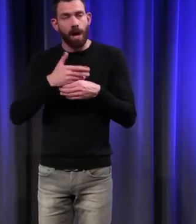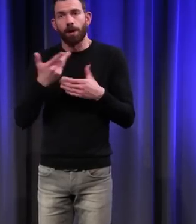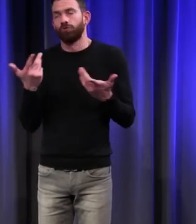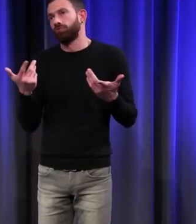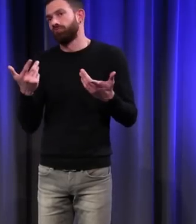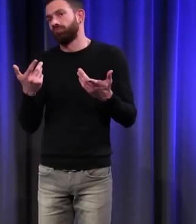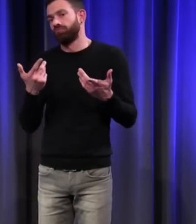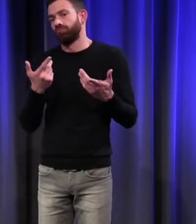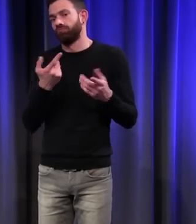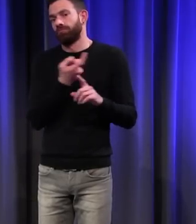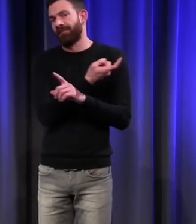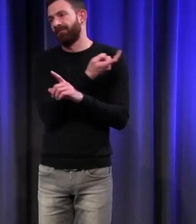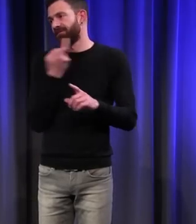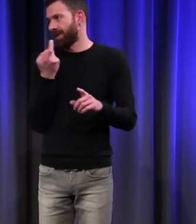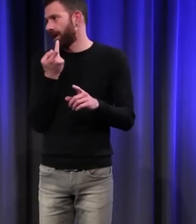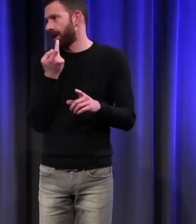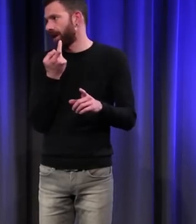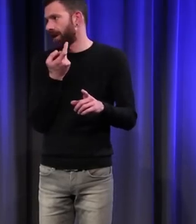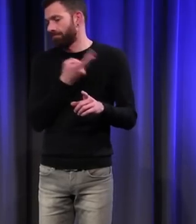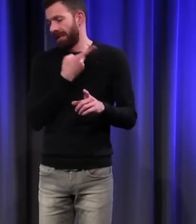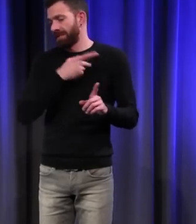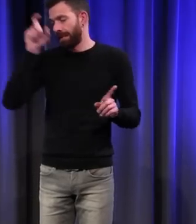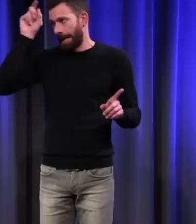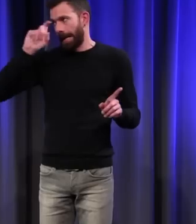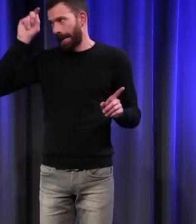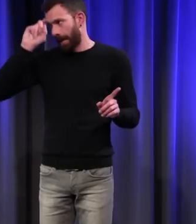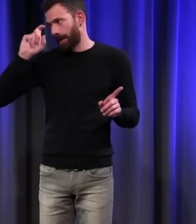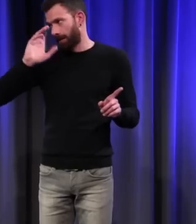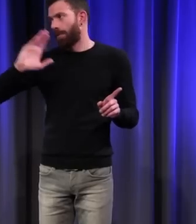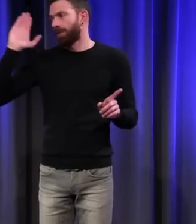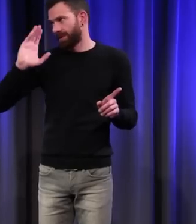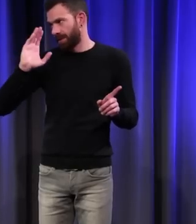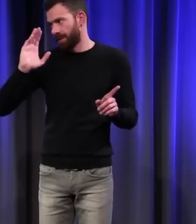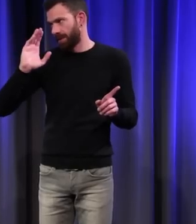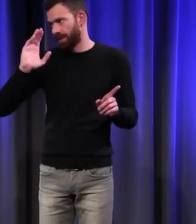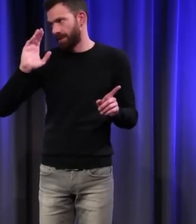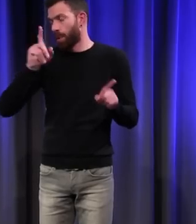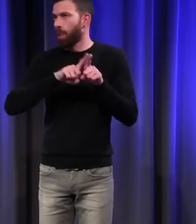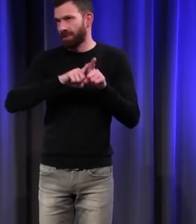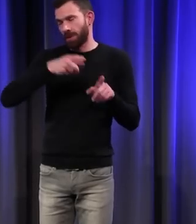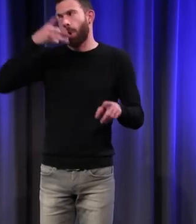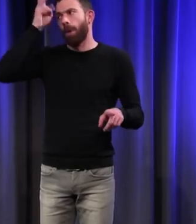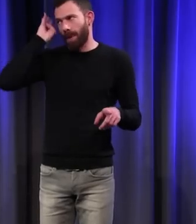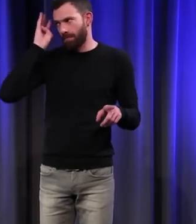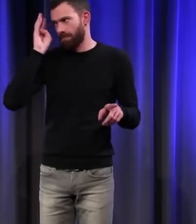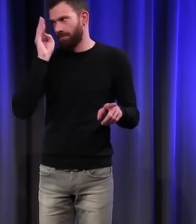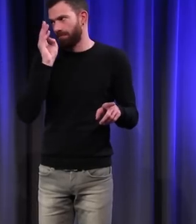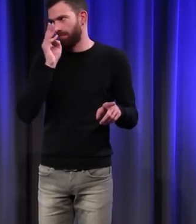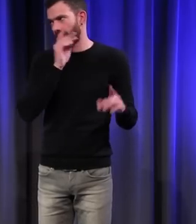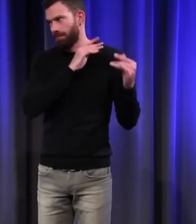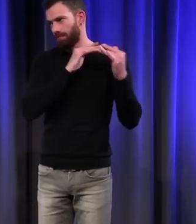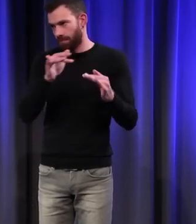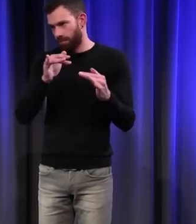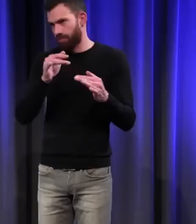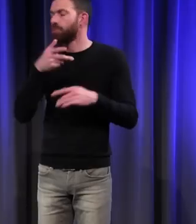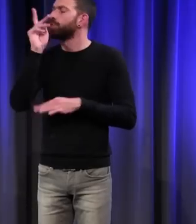'héritière de la médecine grecque, ancienne, de la médecine romaine, surtout pour la